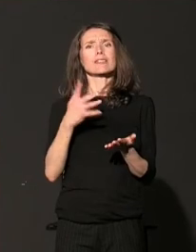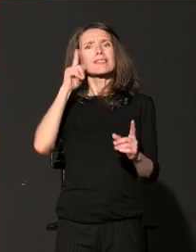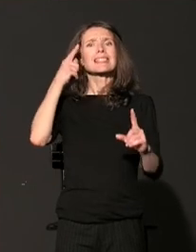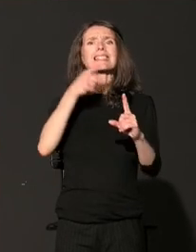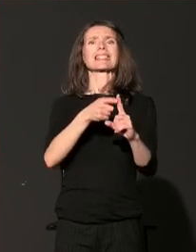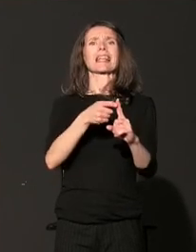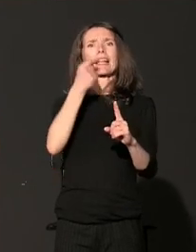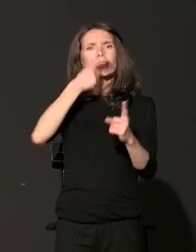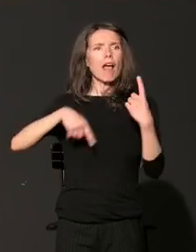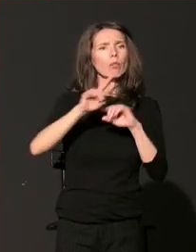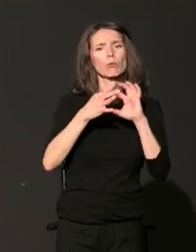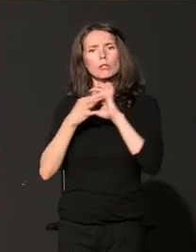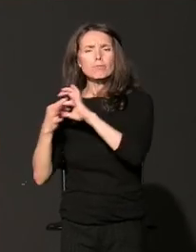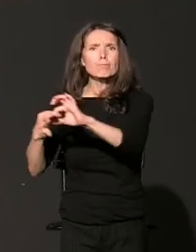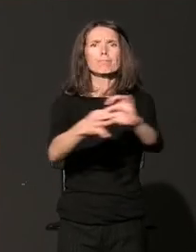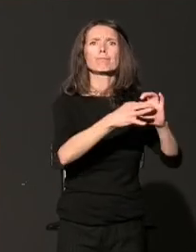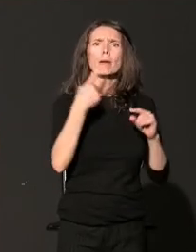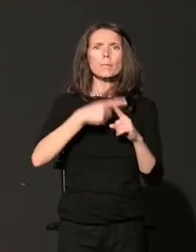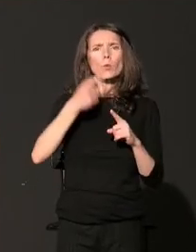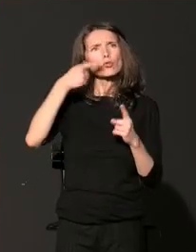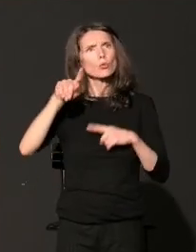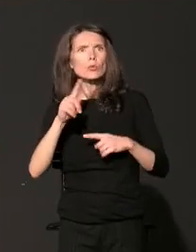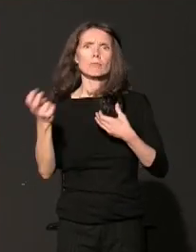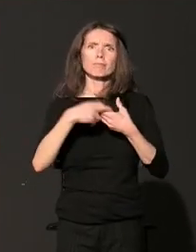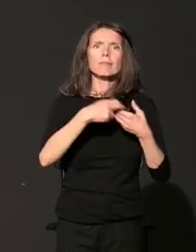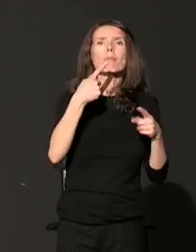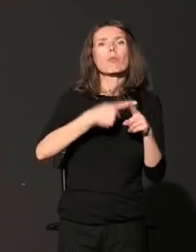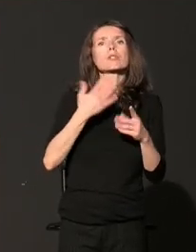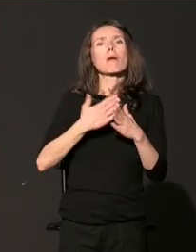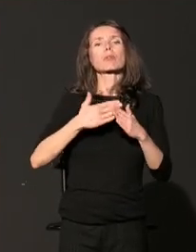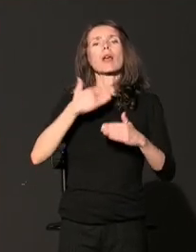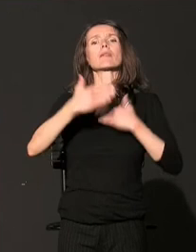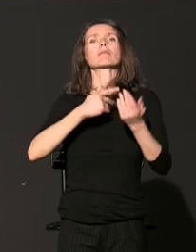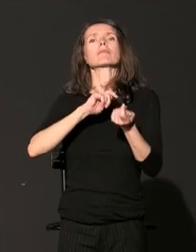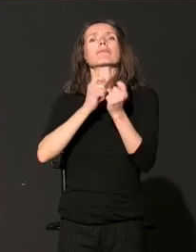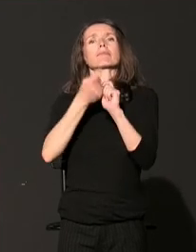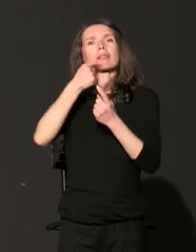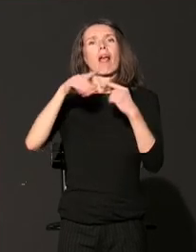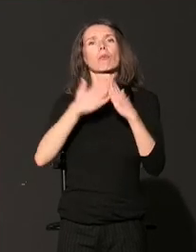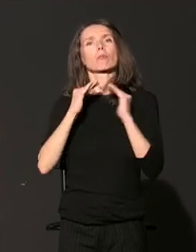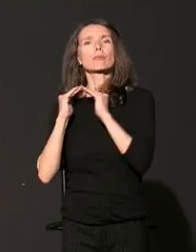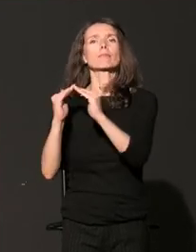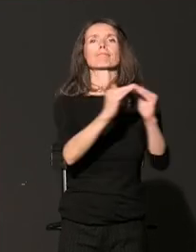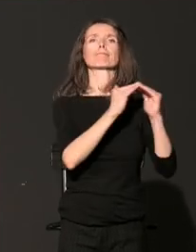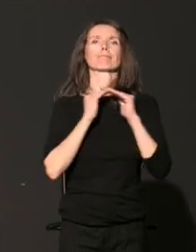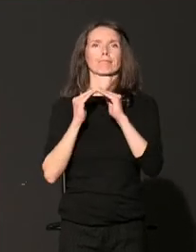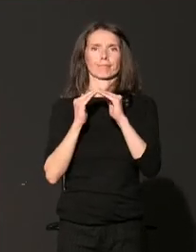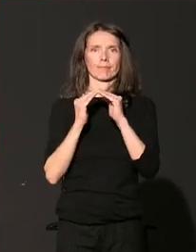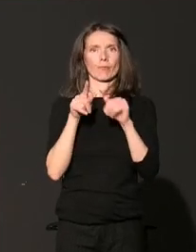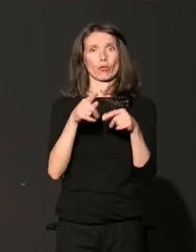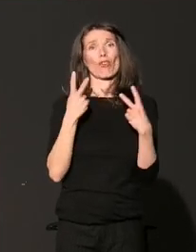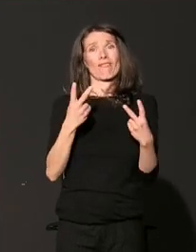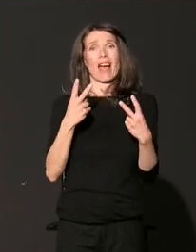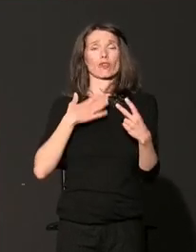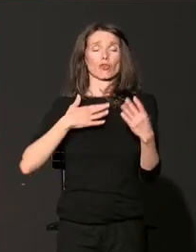aktivnom građanstvu i jednakim mogućnostima. To su važne vrednosti za naše društvo. Stvaranje